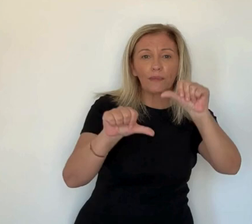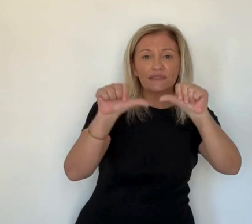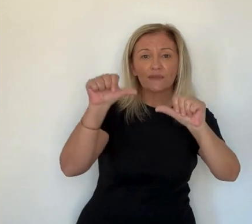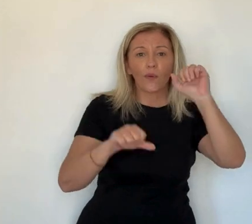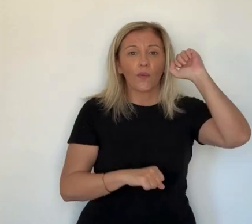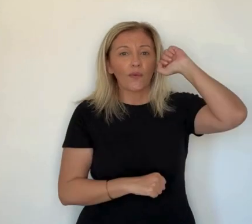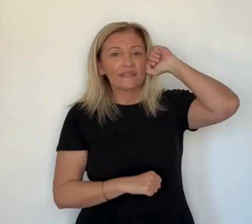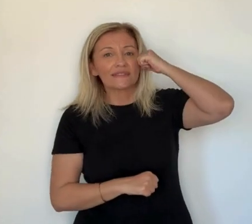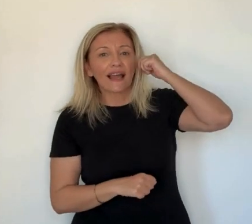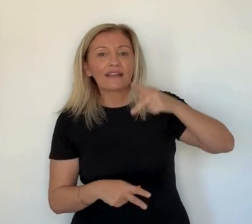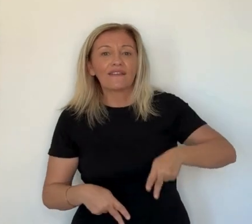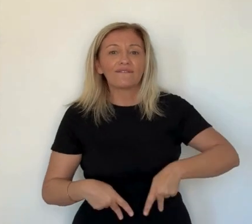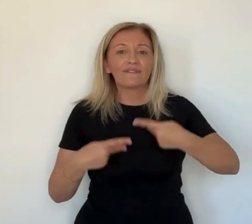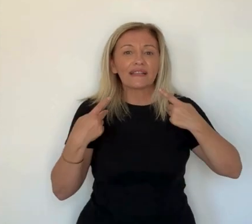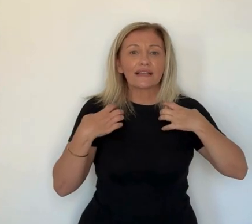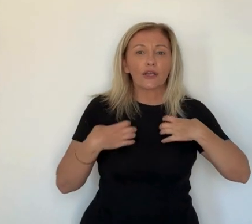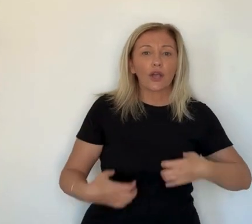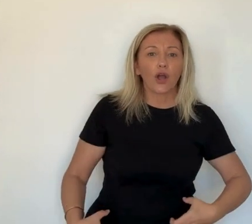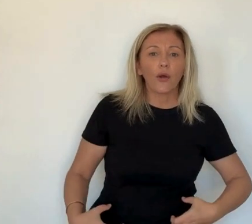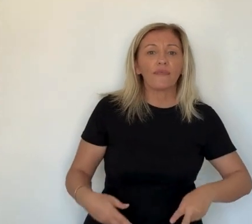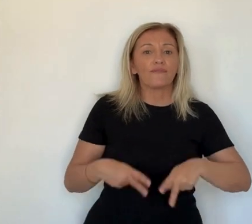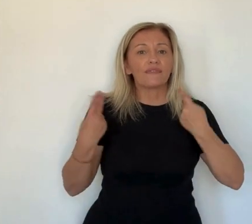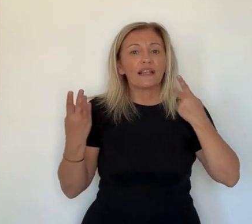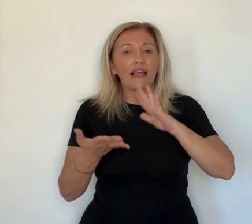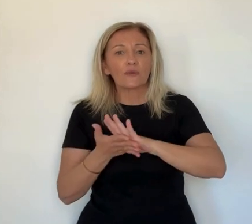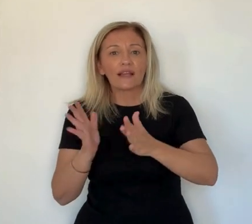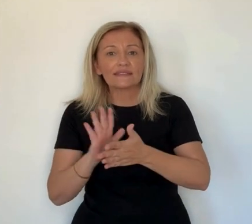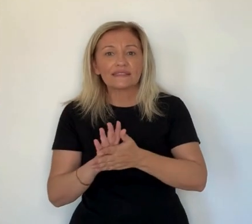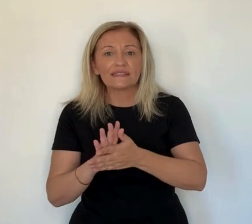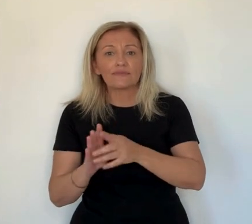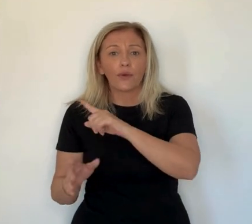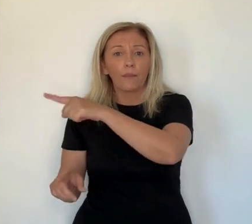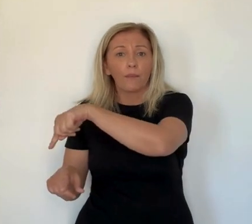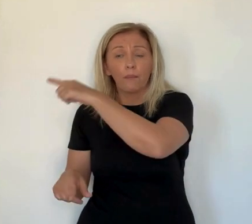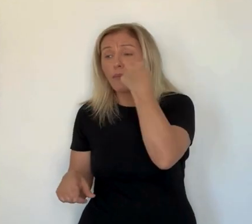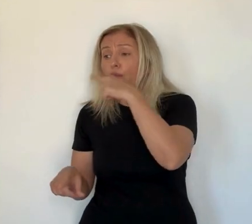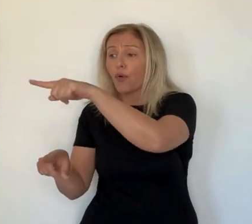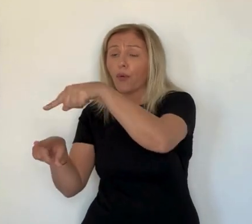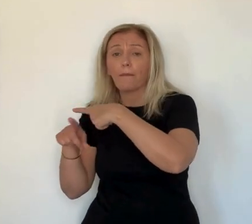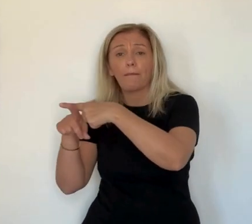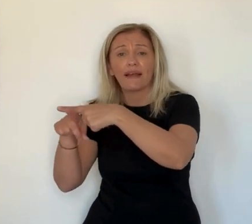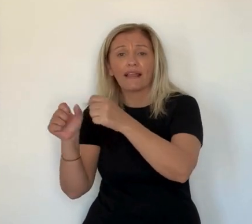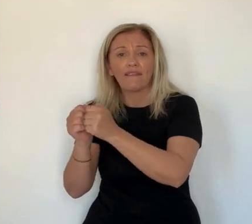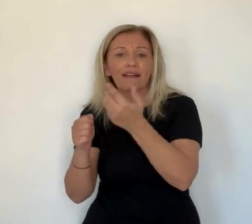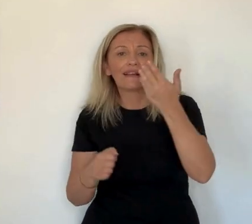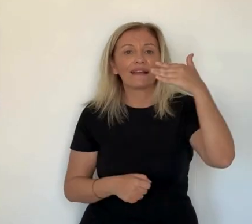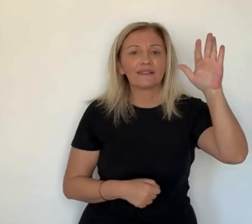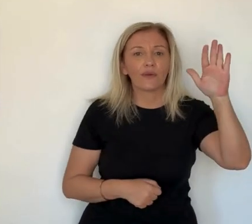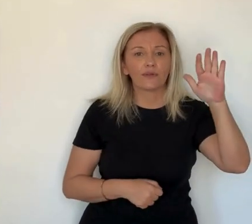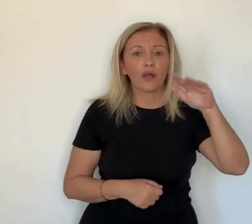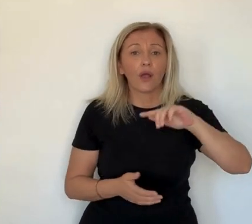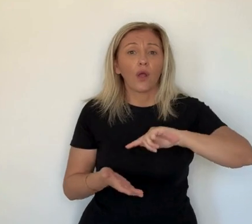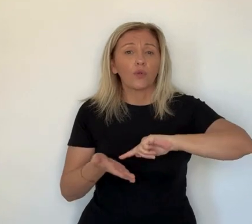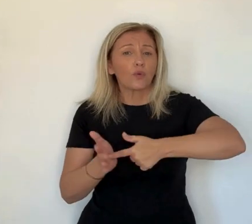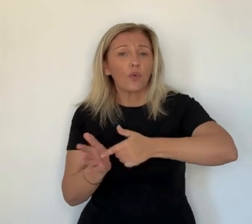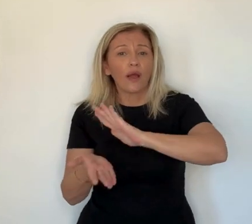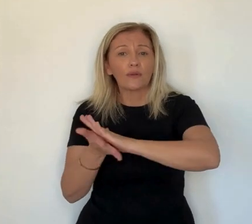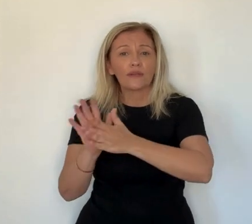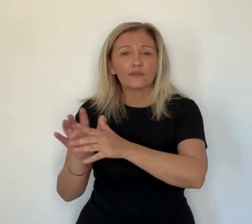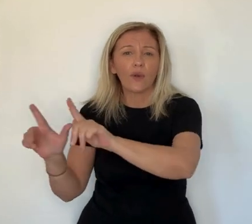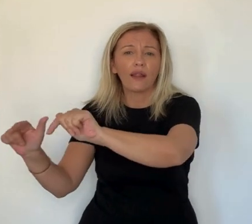et il faut les amener à vivre les choses comme les autres, des compétitions, des stages et leur faire vivre